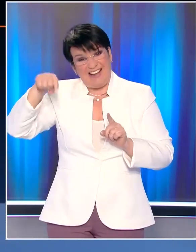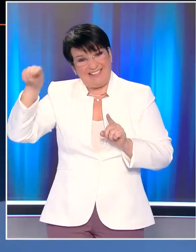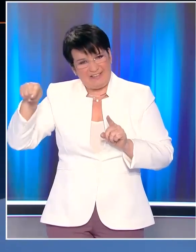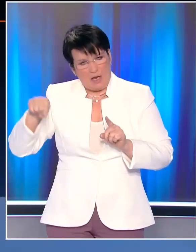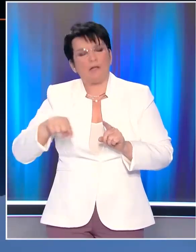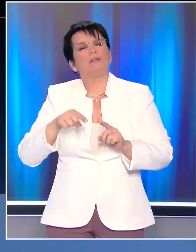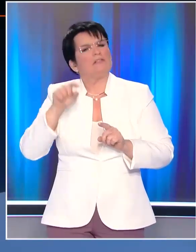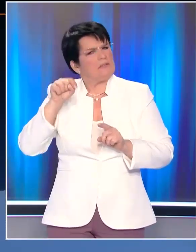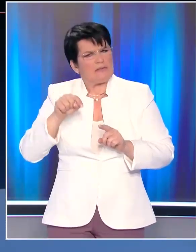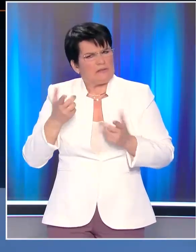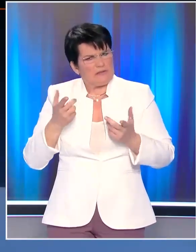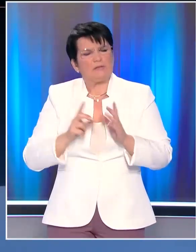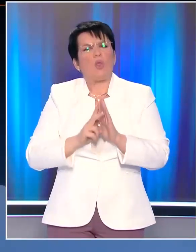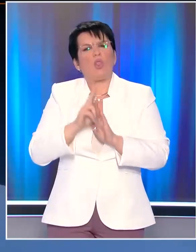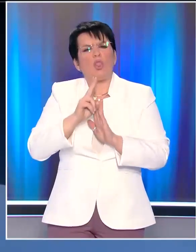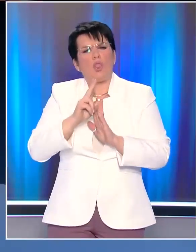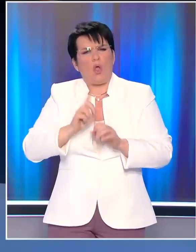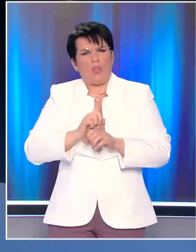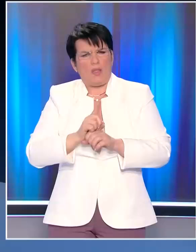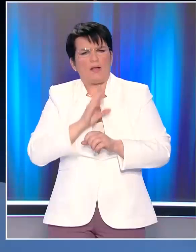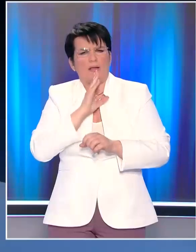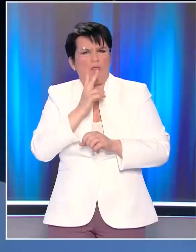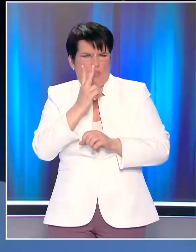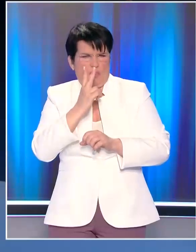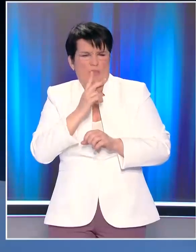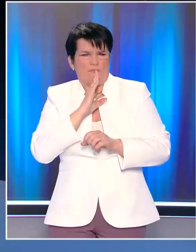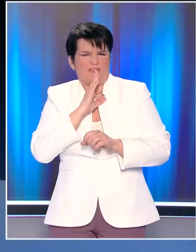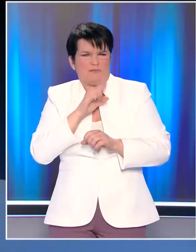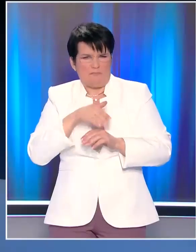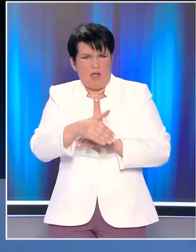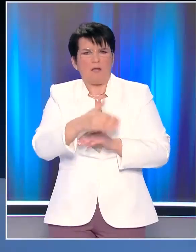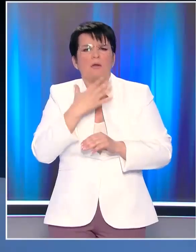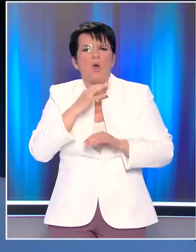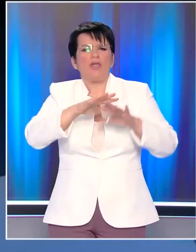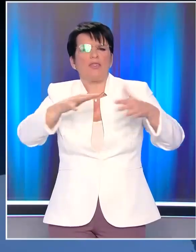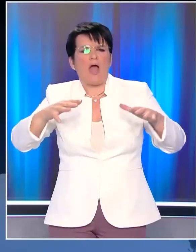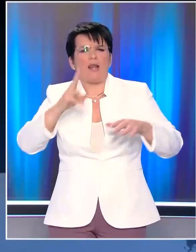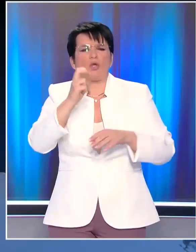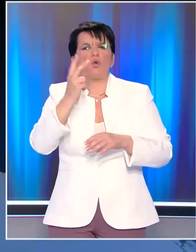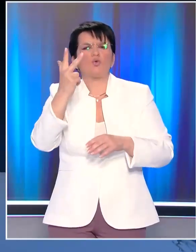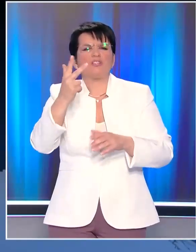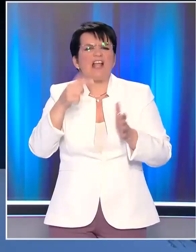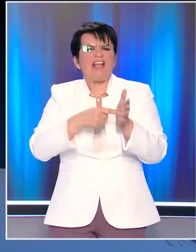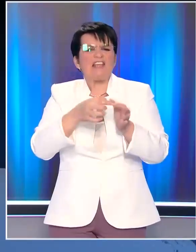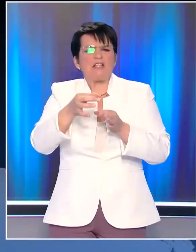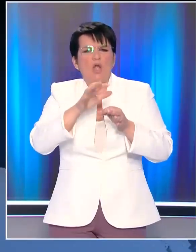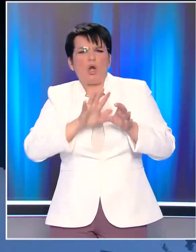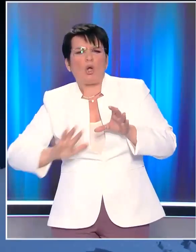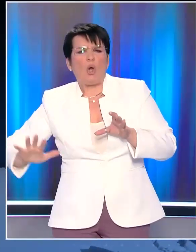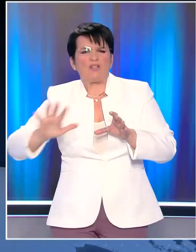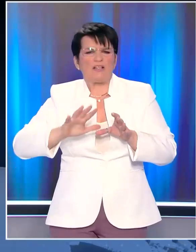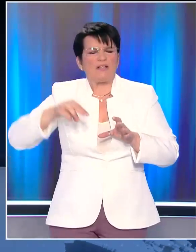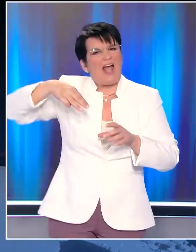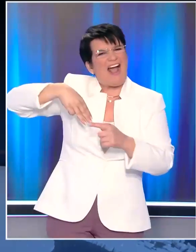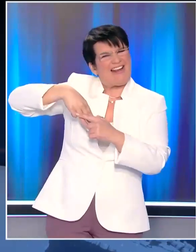Ρίχτερ που σημειώθηκε 12 λεπτά πριν από τις 2 το μεσημέρι με επίκεντρο τη θαλάσσια περιοχή 23 χιλιόμετρα νοτιοδυτικά του